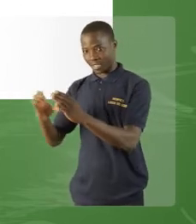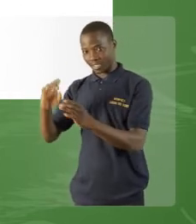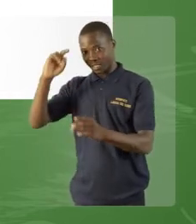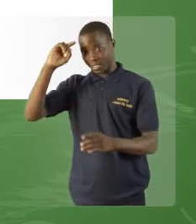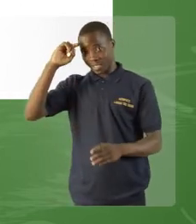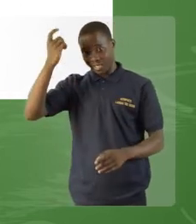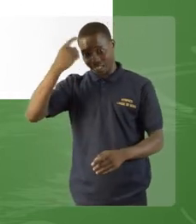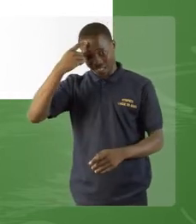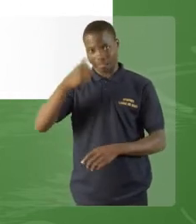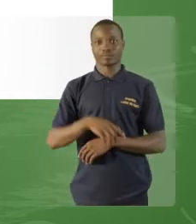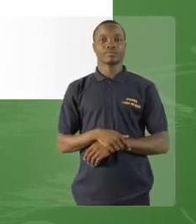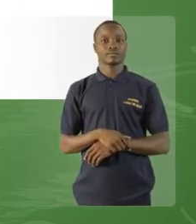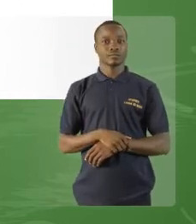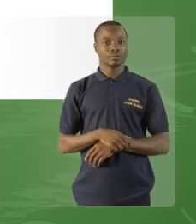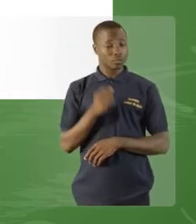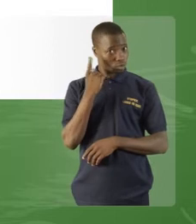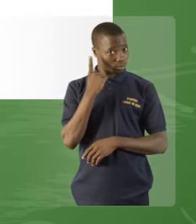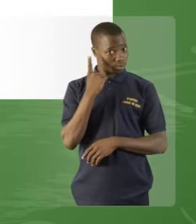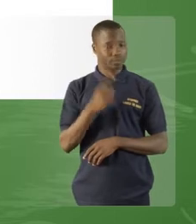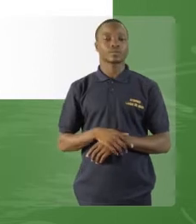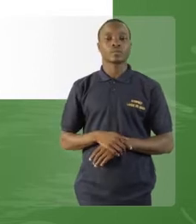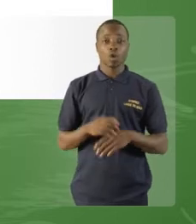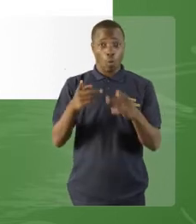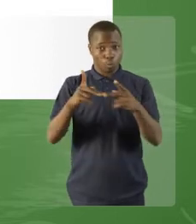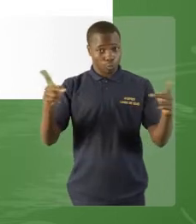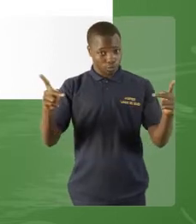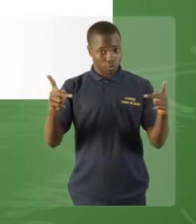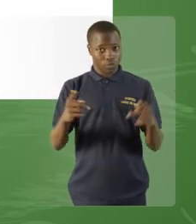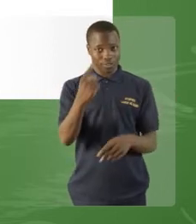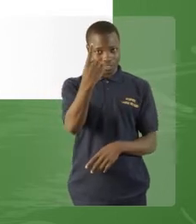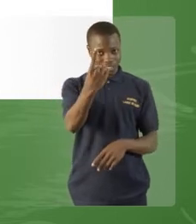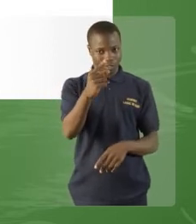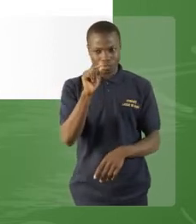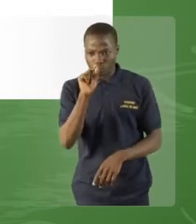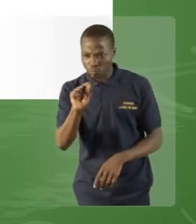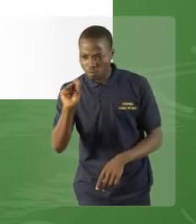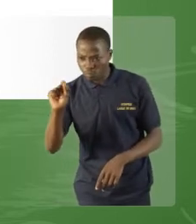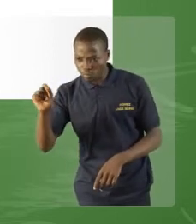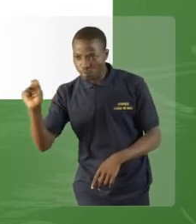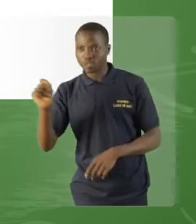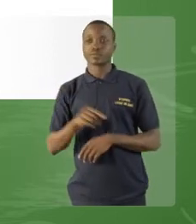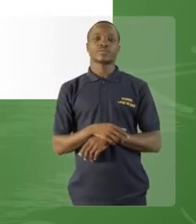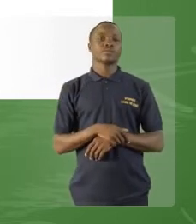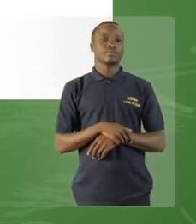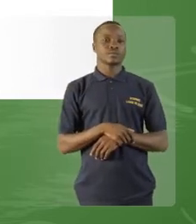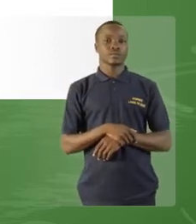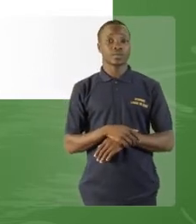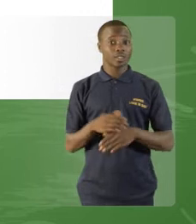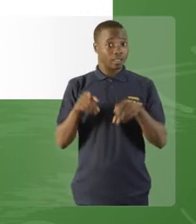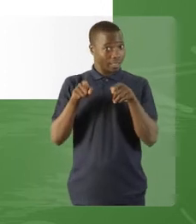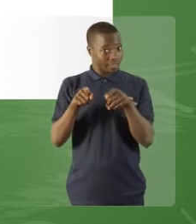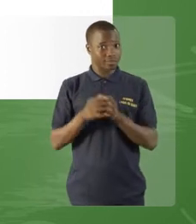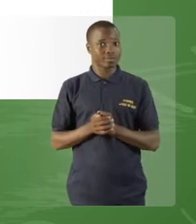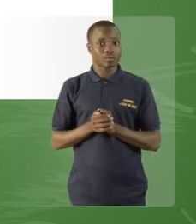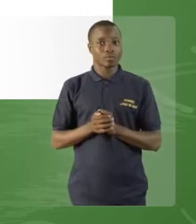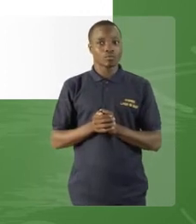première phrase. Les douaniers prélèvent des taxes et ils les reversent dans les caisses de